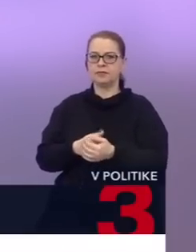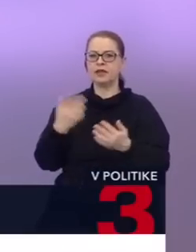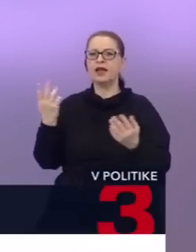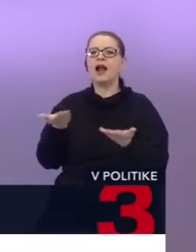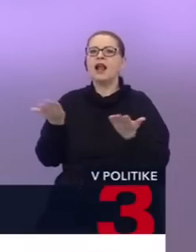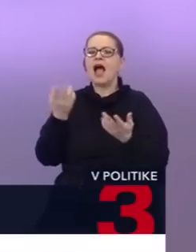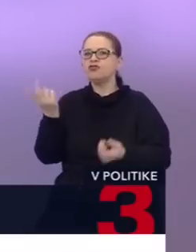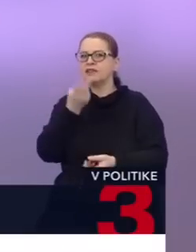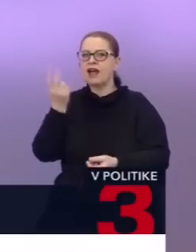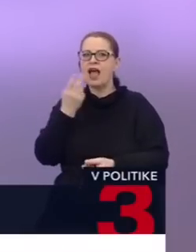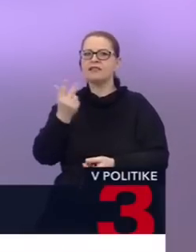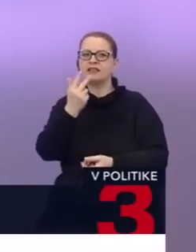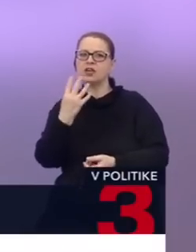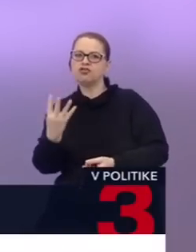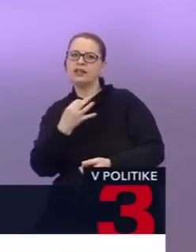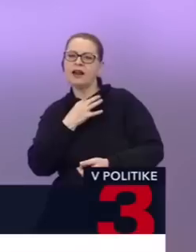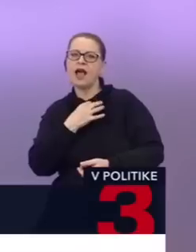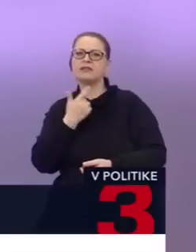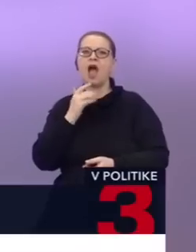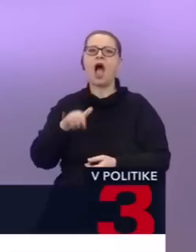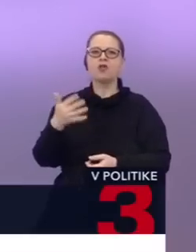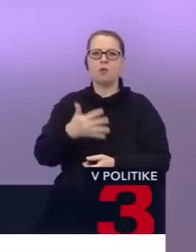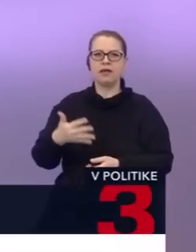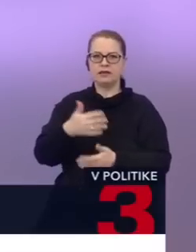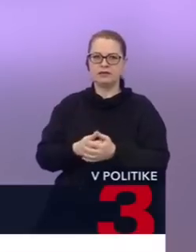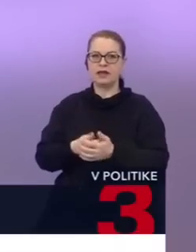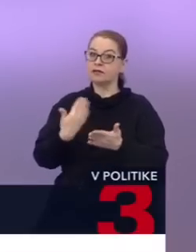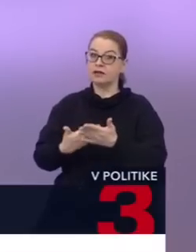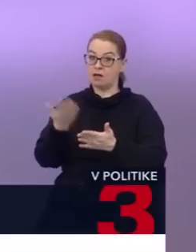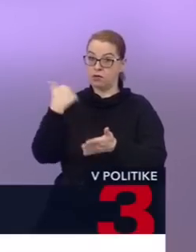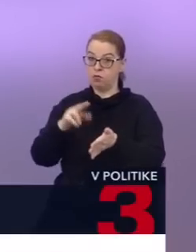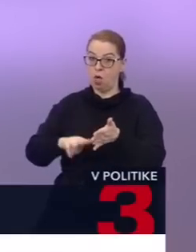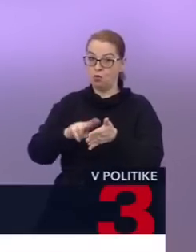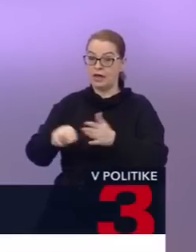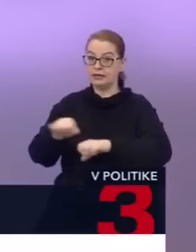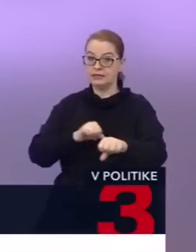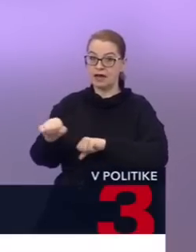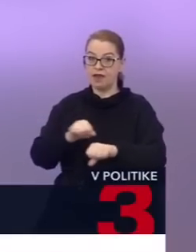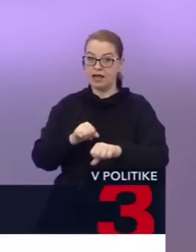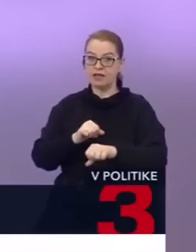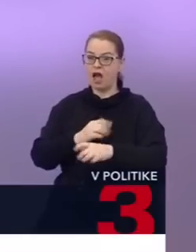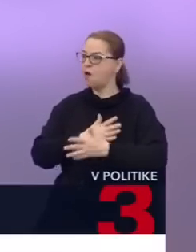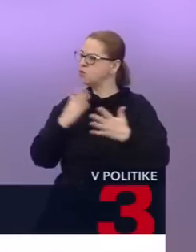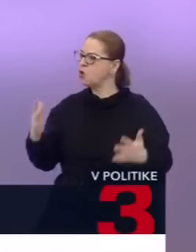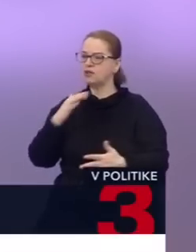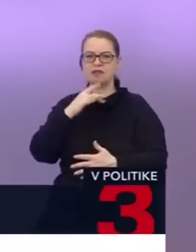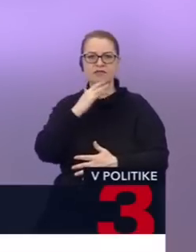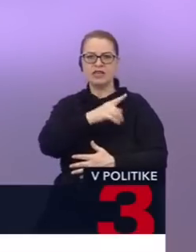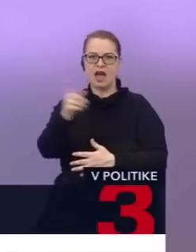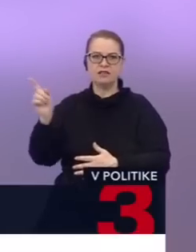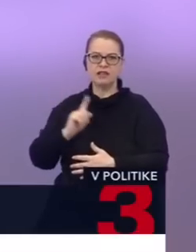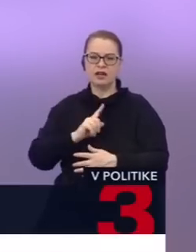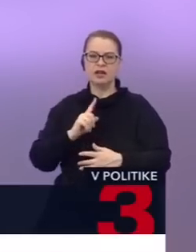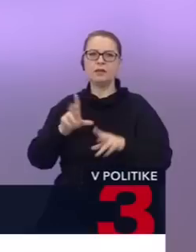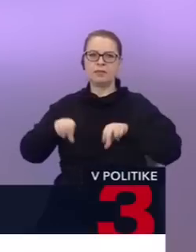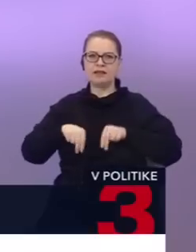3-4 hlasy ako 50 hlasov. Čiže tam je vidieť, že ak by úradnická vláda prišla a vyjadrili sa viacerí predsedovia politických